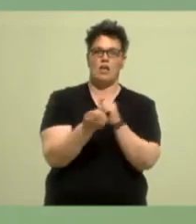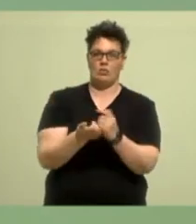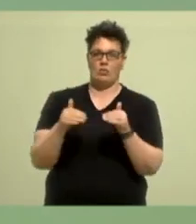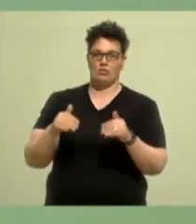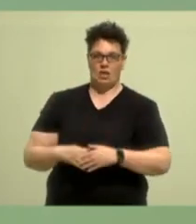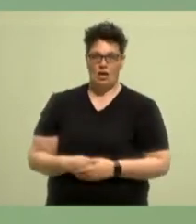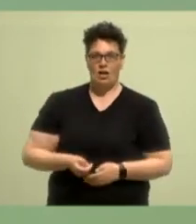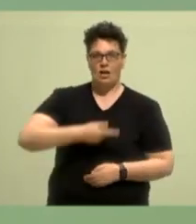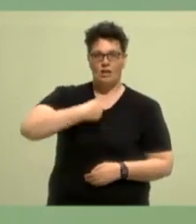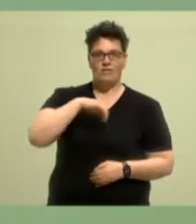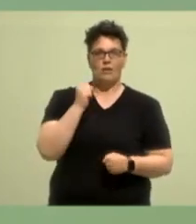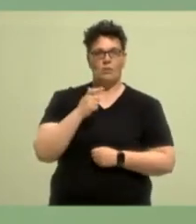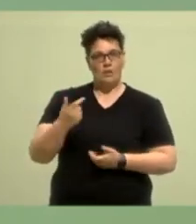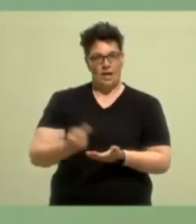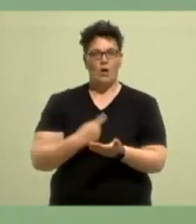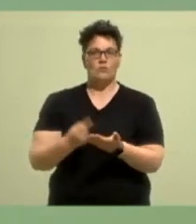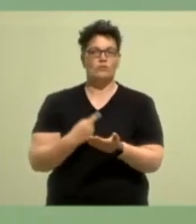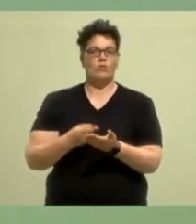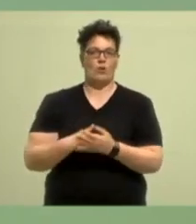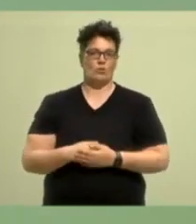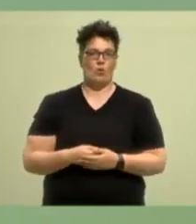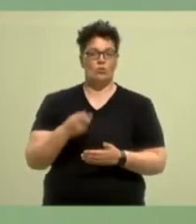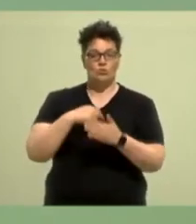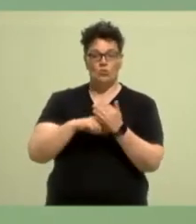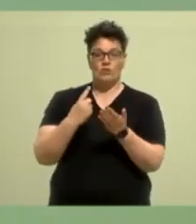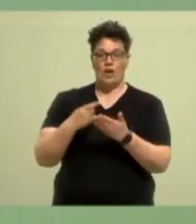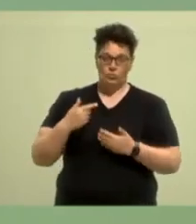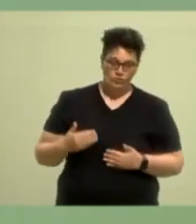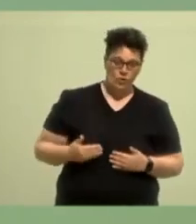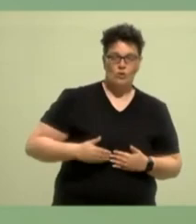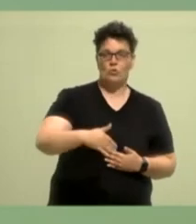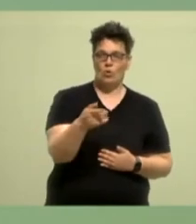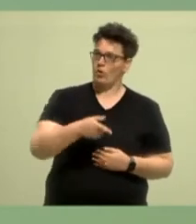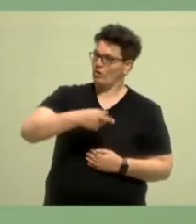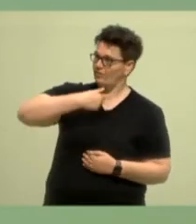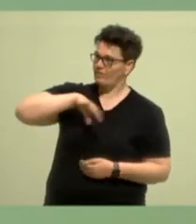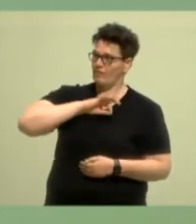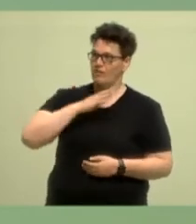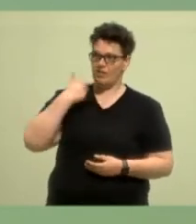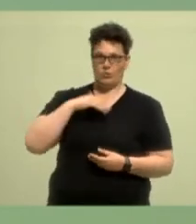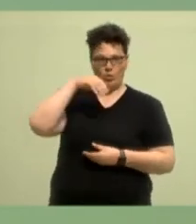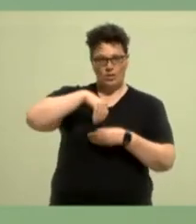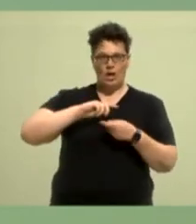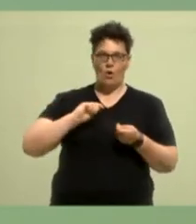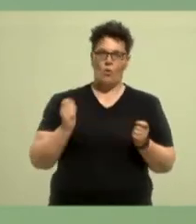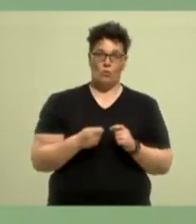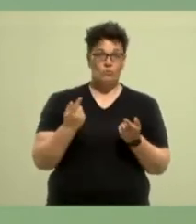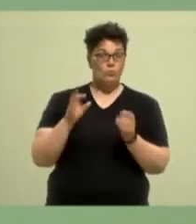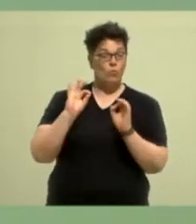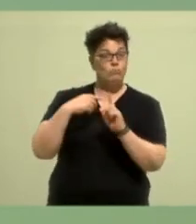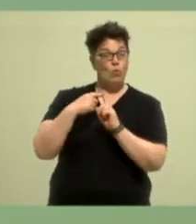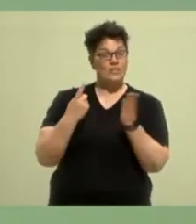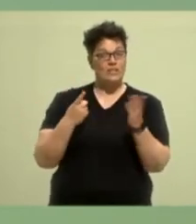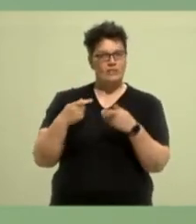und die wird uns auch verändern. Und das ist eine gute Nachricht. Wir spüren auf Bundesebene, dass das